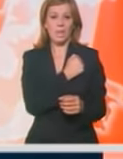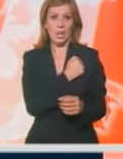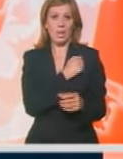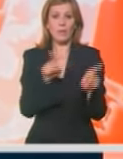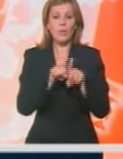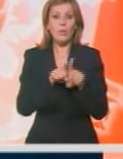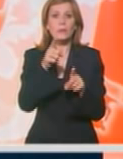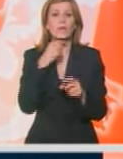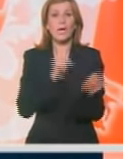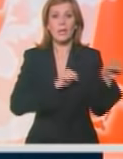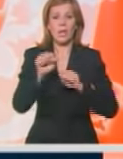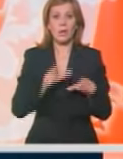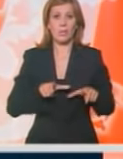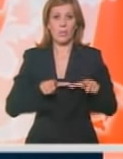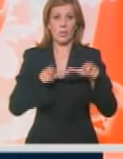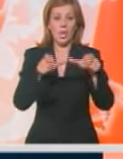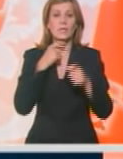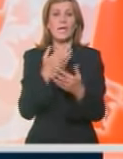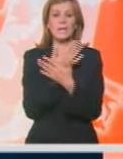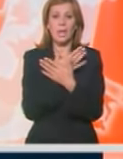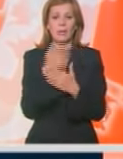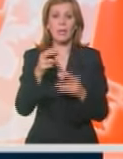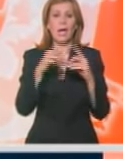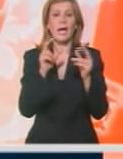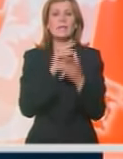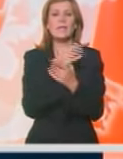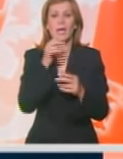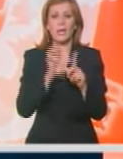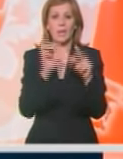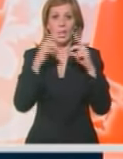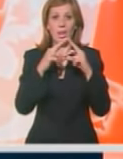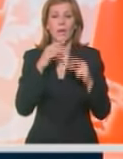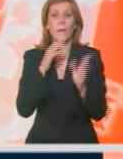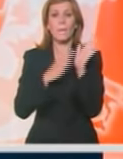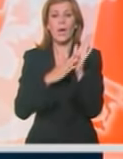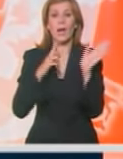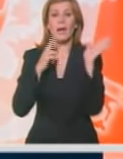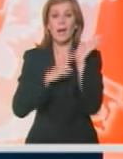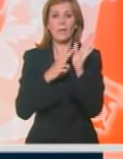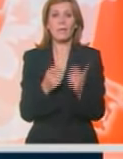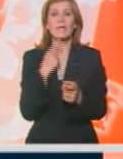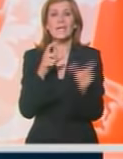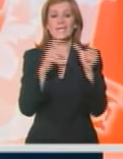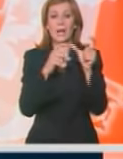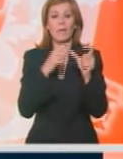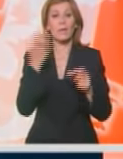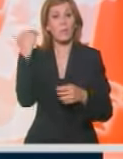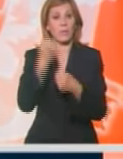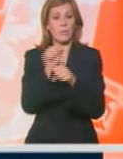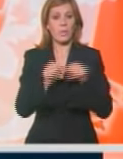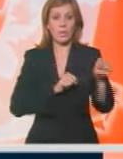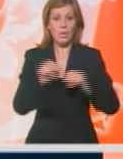Stanojević, direktor zemljoradničke zadruge Azanja Radosav Jelić, Milorad Nenadović iz Selevaca, bivši direktor